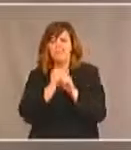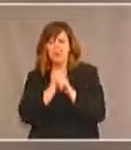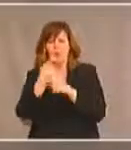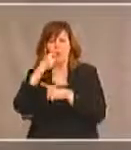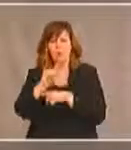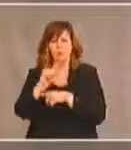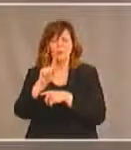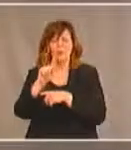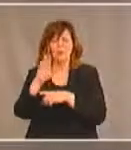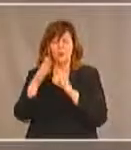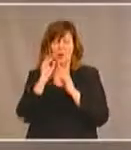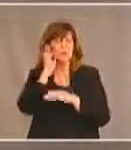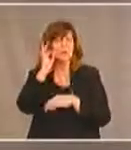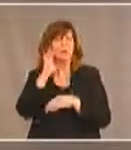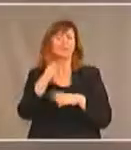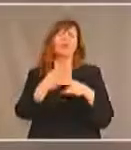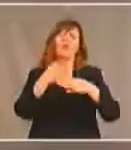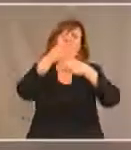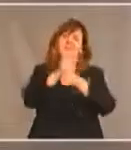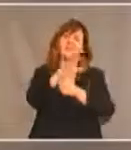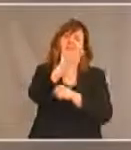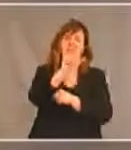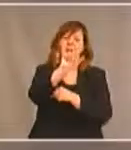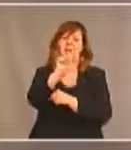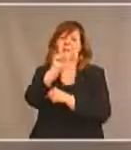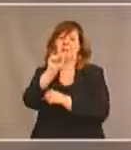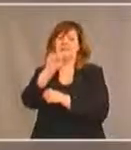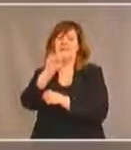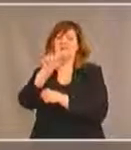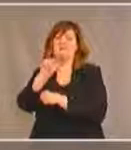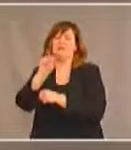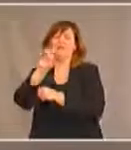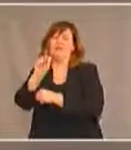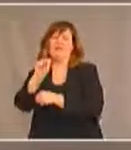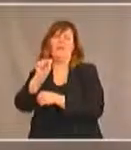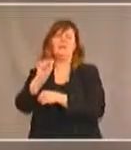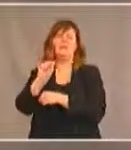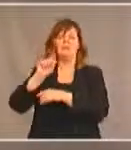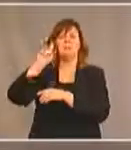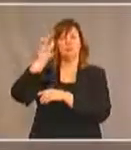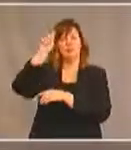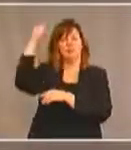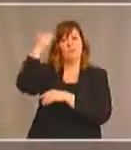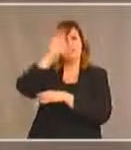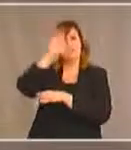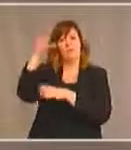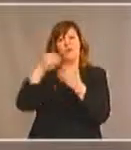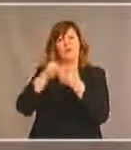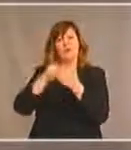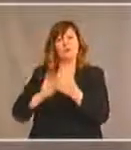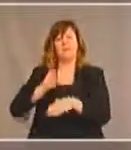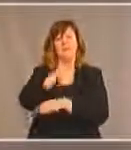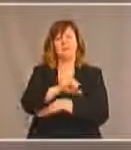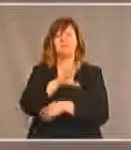ASSETS, ASETS en anglais. C'est un programme financé par le gouvernement du Canada. L'objet de ma présentation